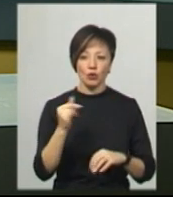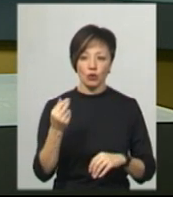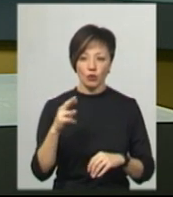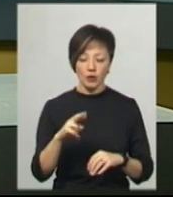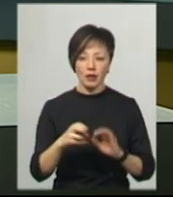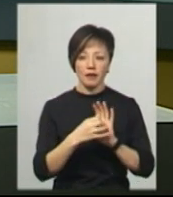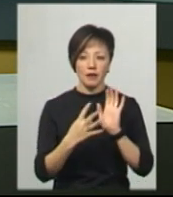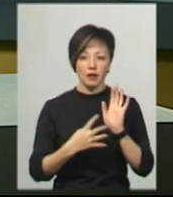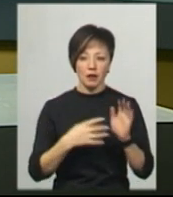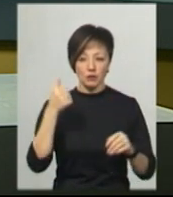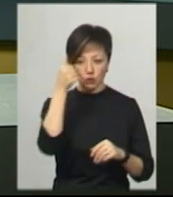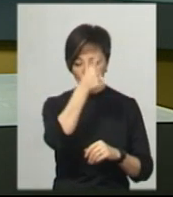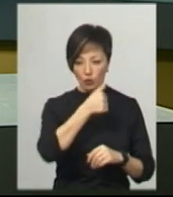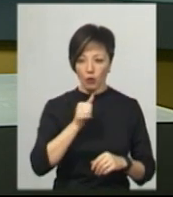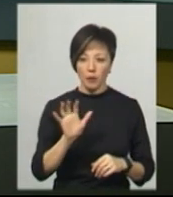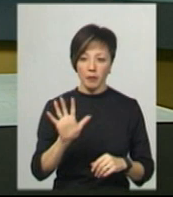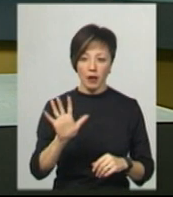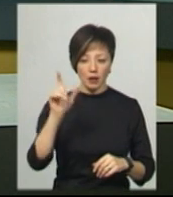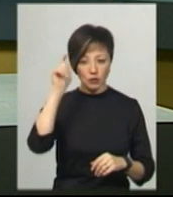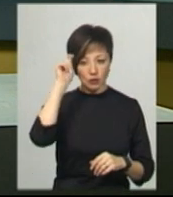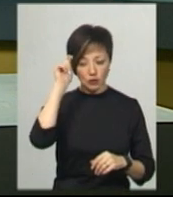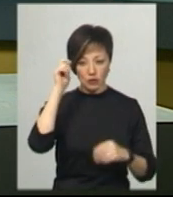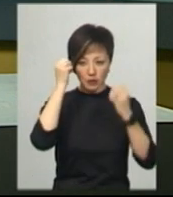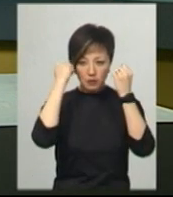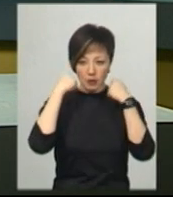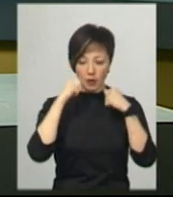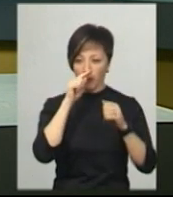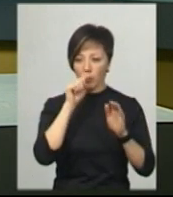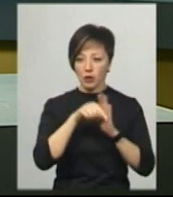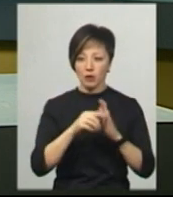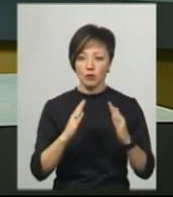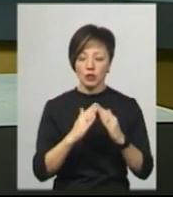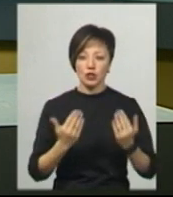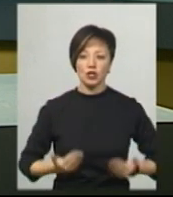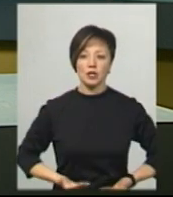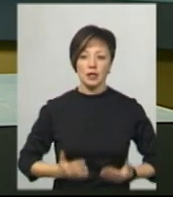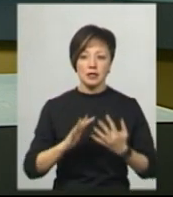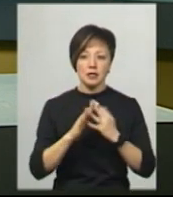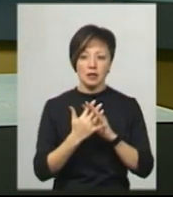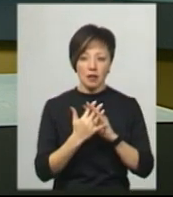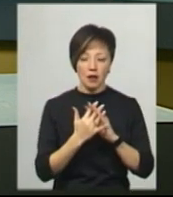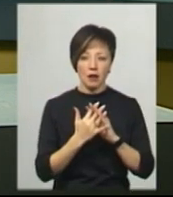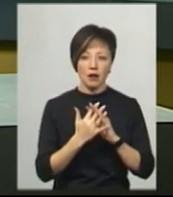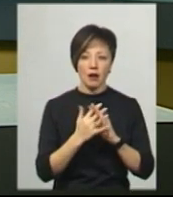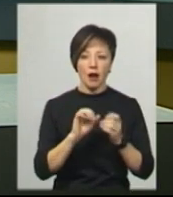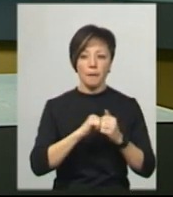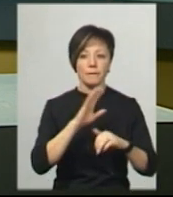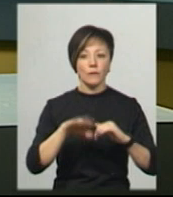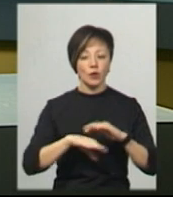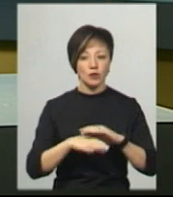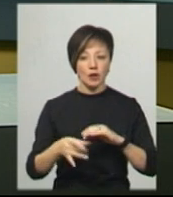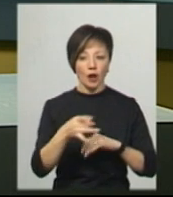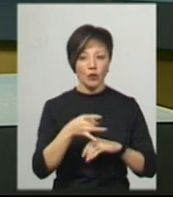року п'ятеро чоловіків у Калавлах проникли у будинок жителів села Брага Кам'янець-Подільського району.